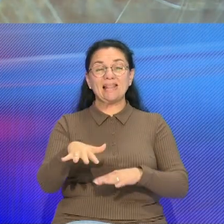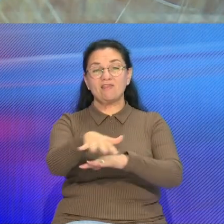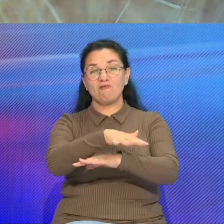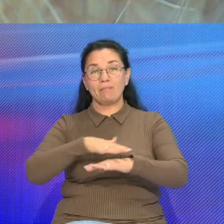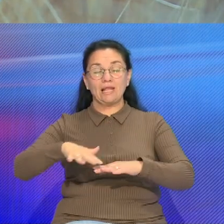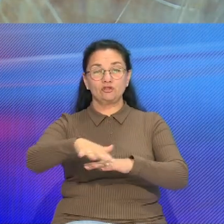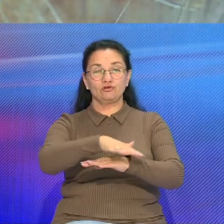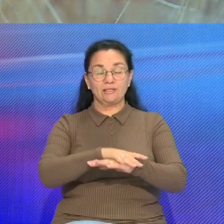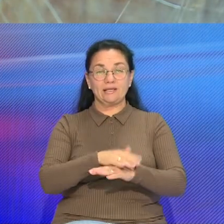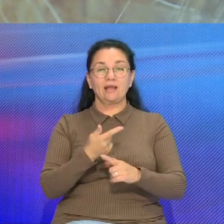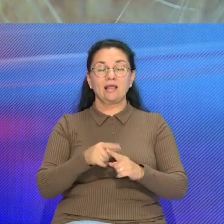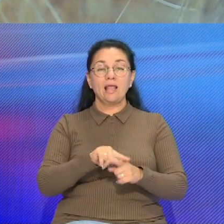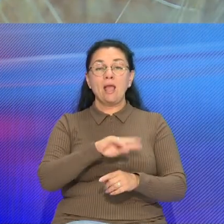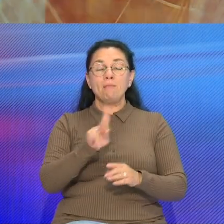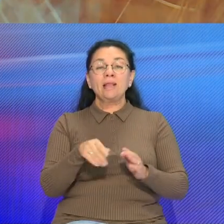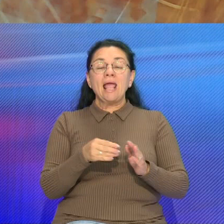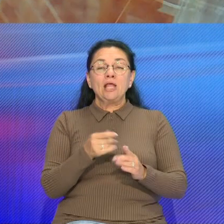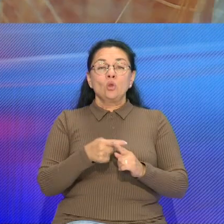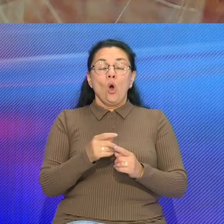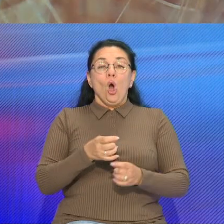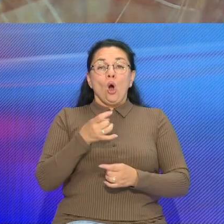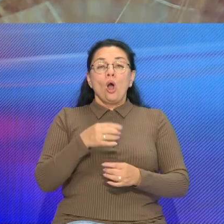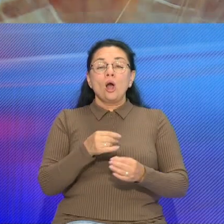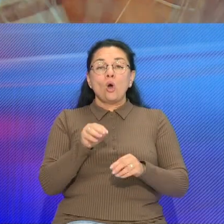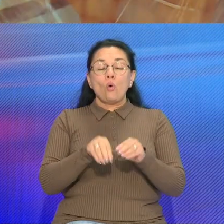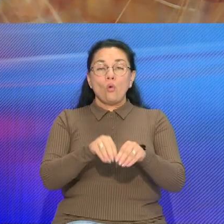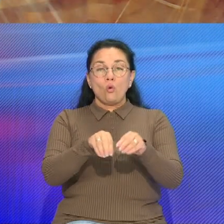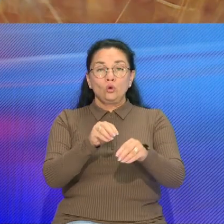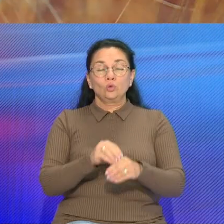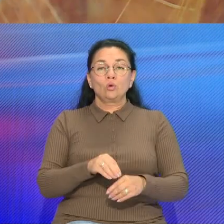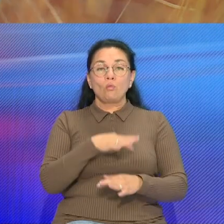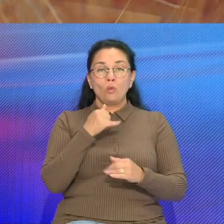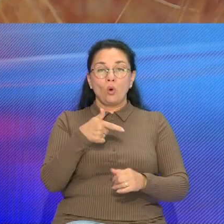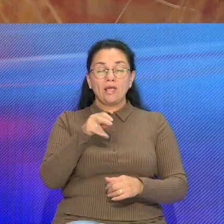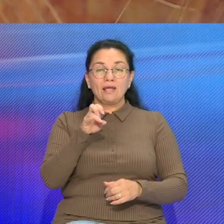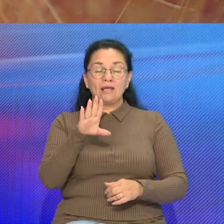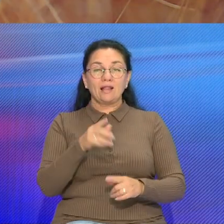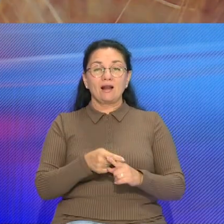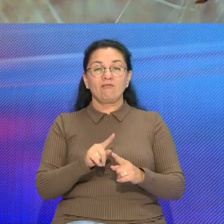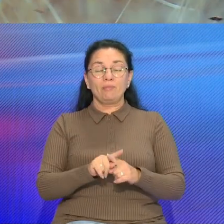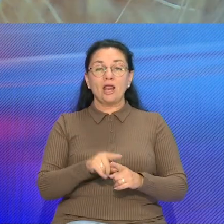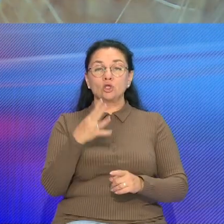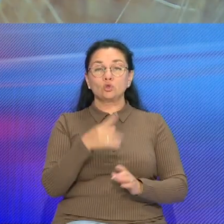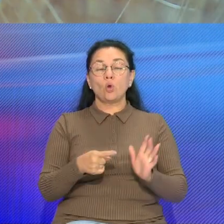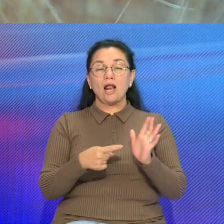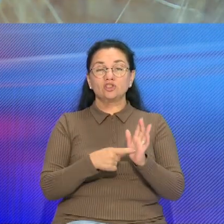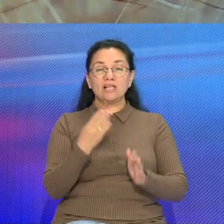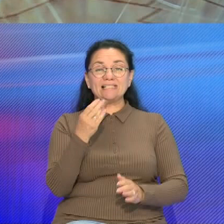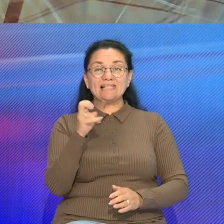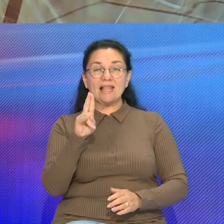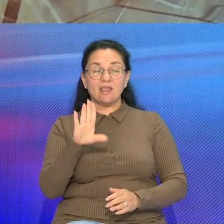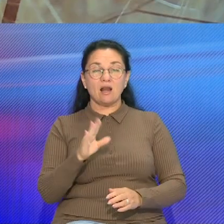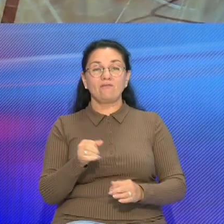июне под эту культуру ответина больше за 34 тысячи гектаров При урожайности амаль 46 центнеров с гектара